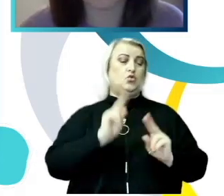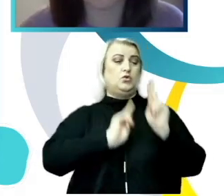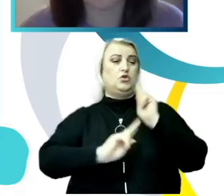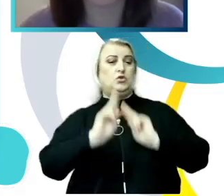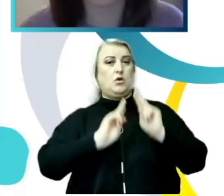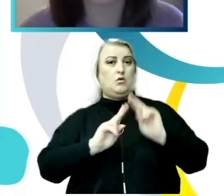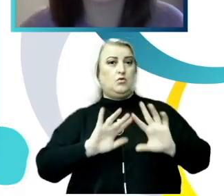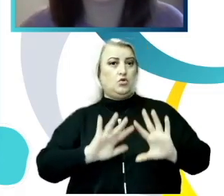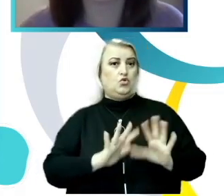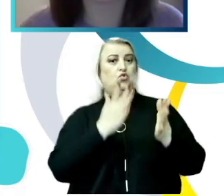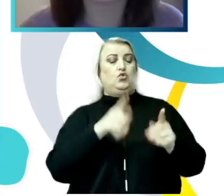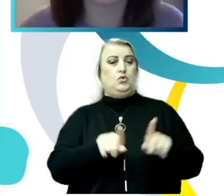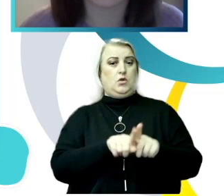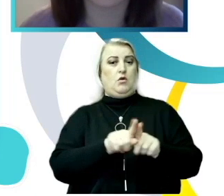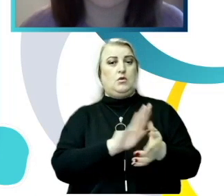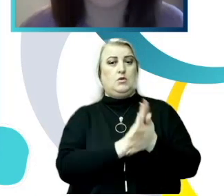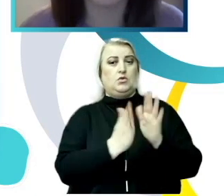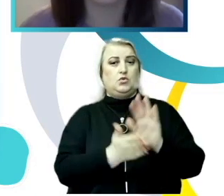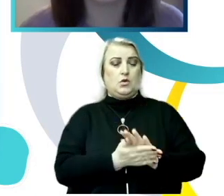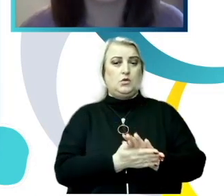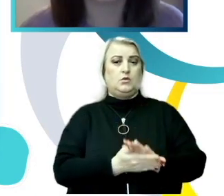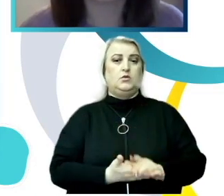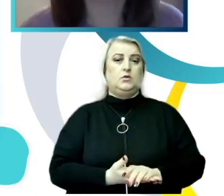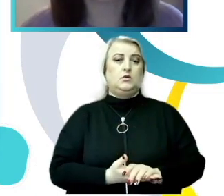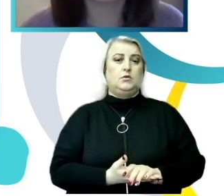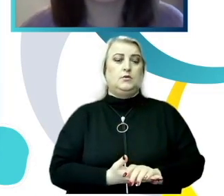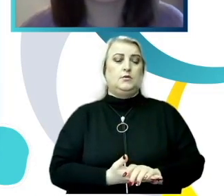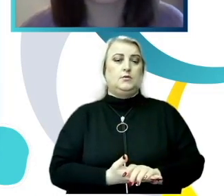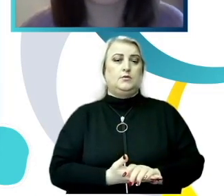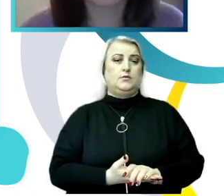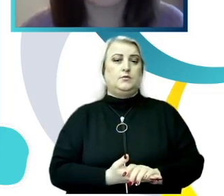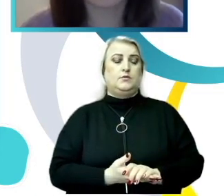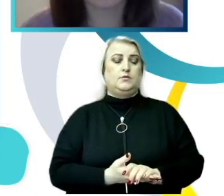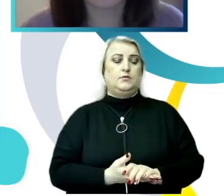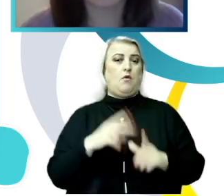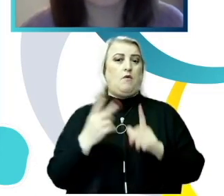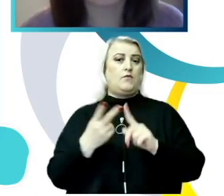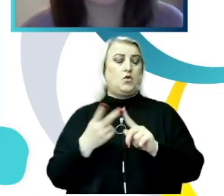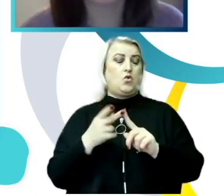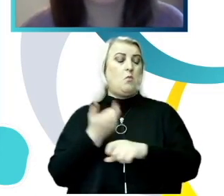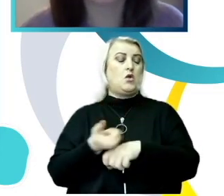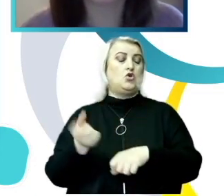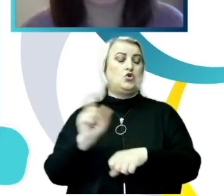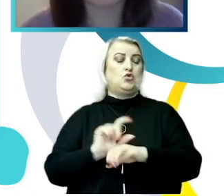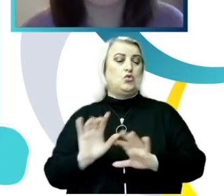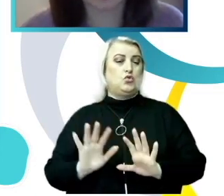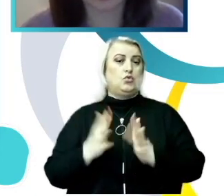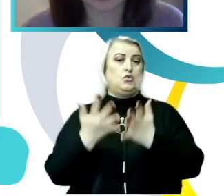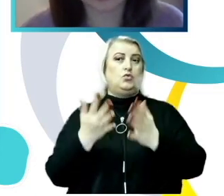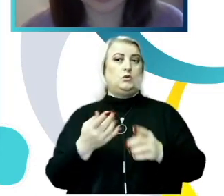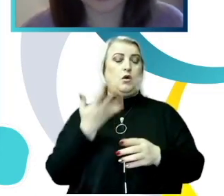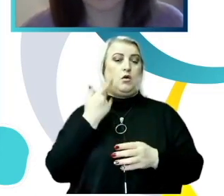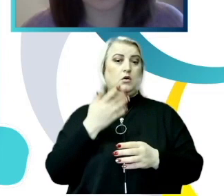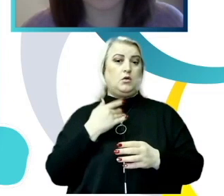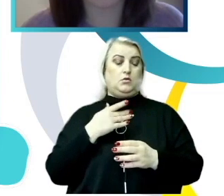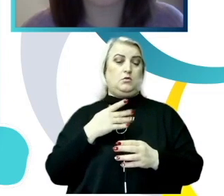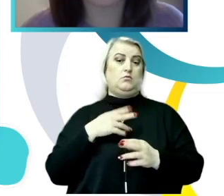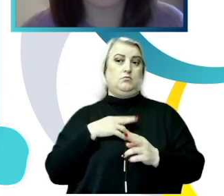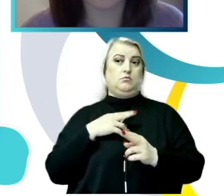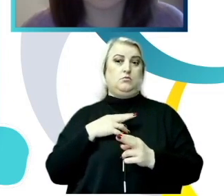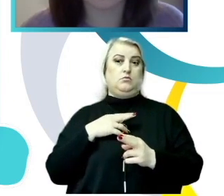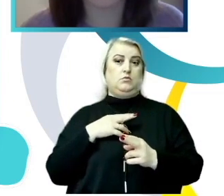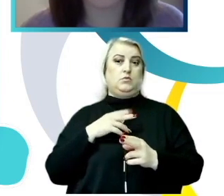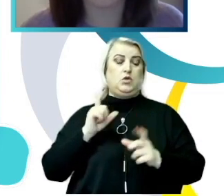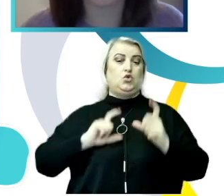confrontat cu astfel de situații. Și doi, în majoritatea cazurilor când se abordează subiectul hărțuirii sexuale de